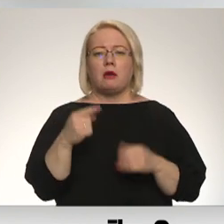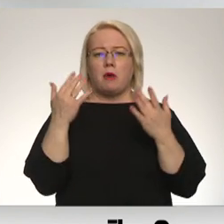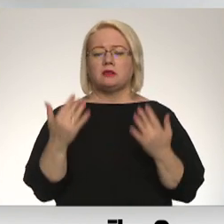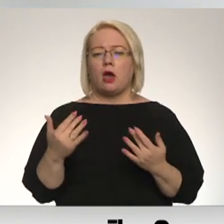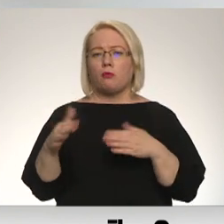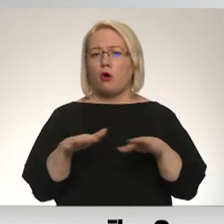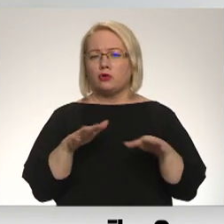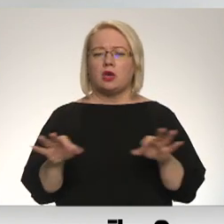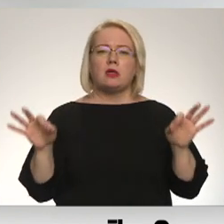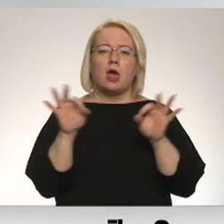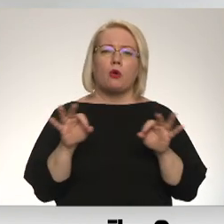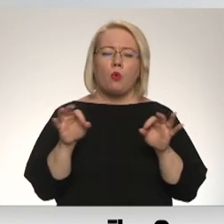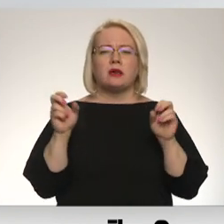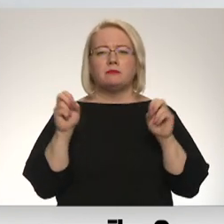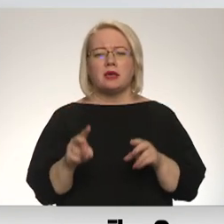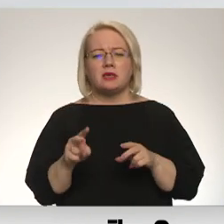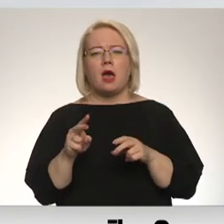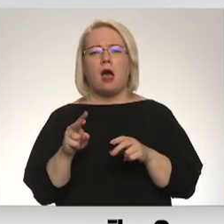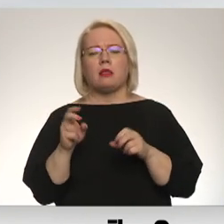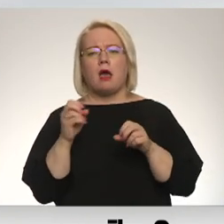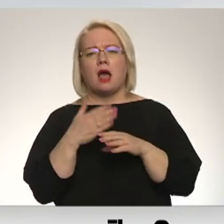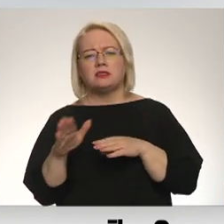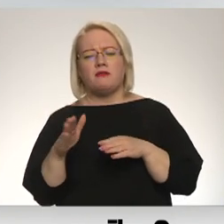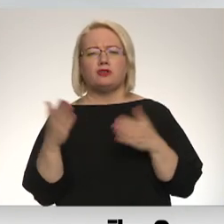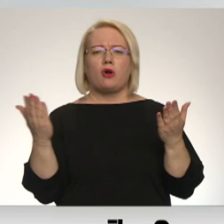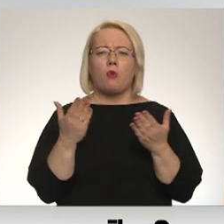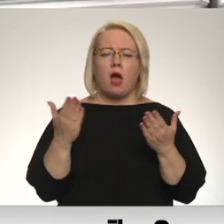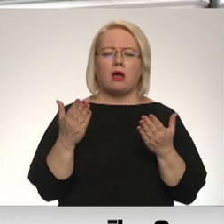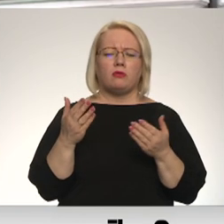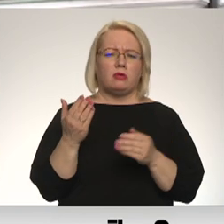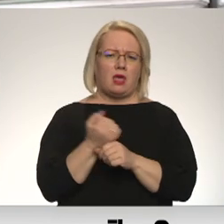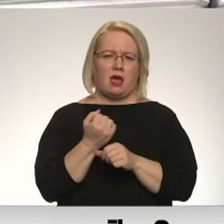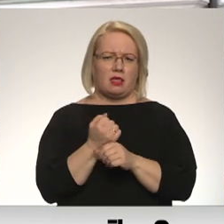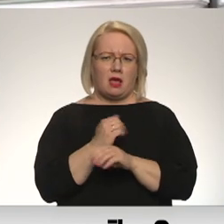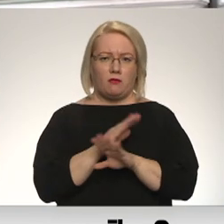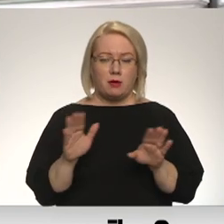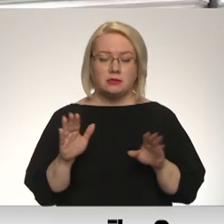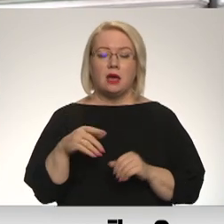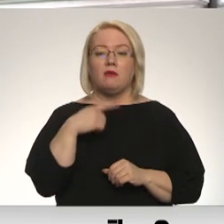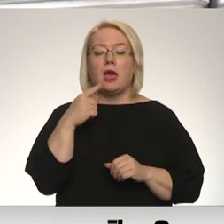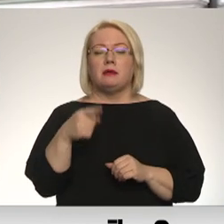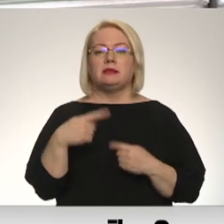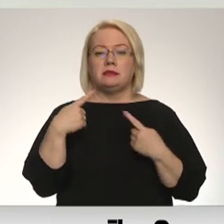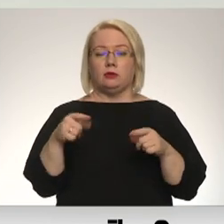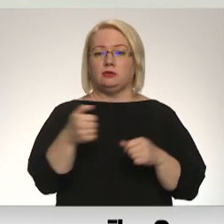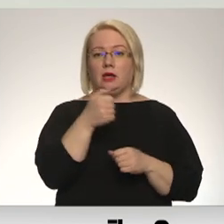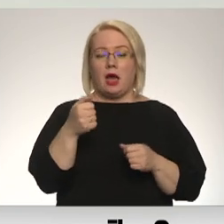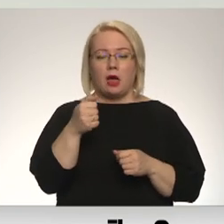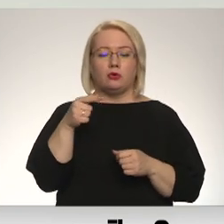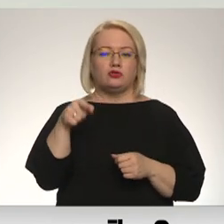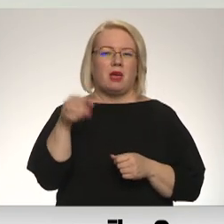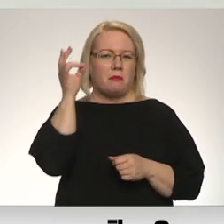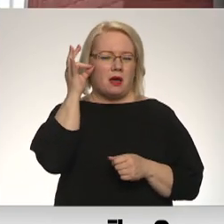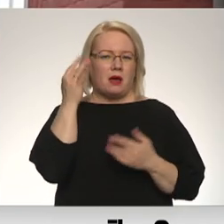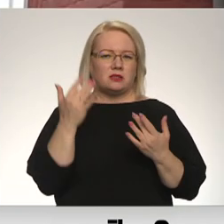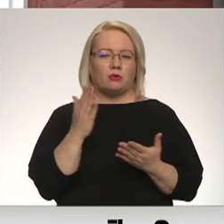neko speciāli atsvišķi negatuvēmies kaut kādā cilvēm aktivitātēm. Citus gadus leģionāriem veltīta piemiņas pasākumi notikuši arī